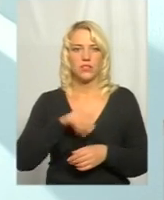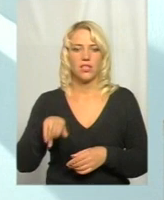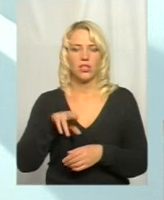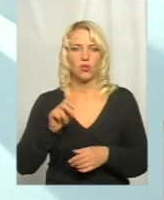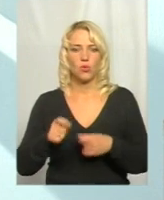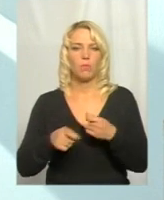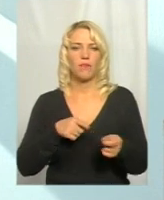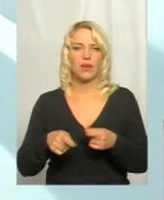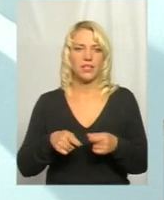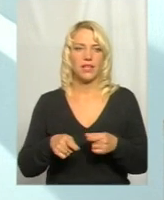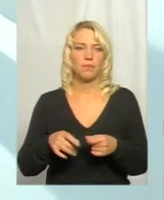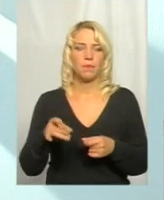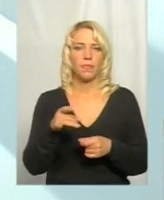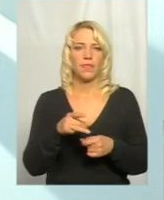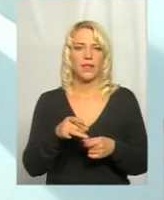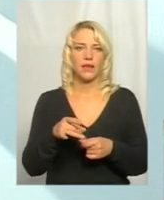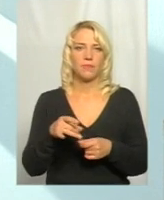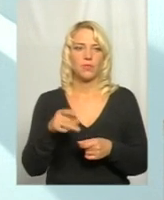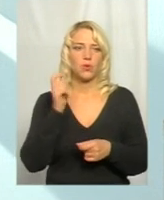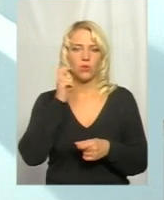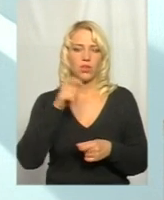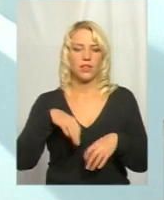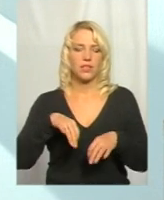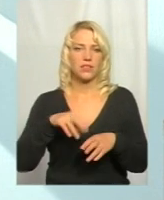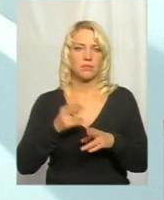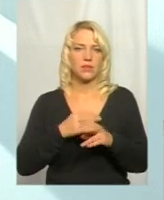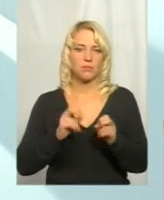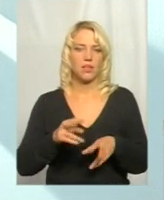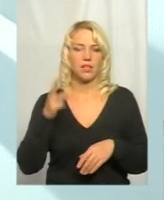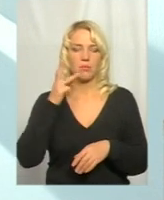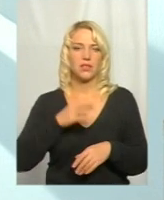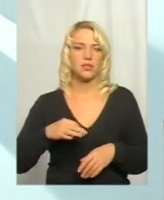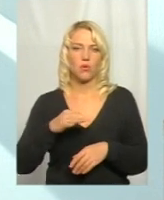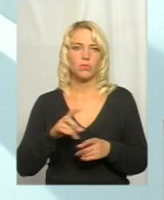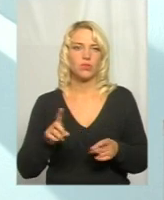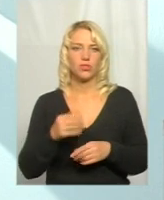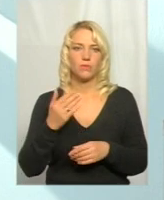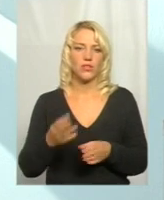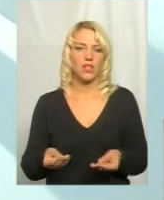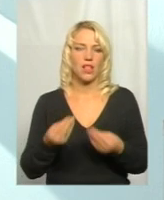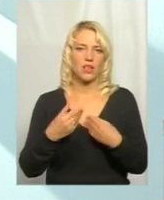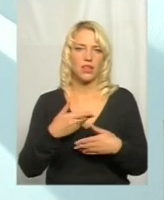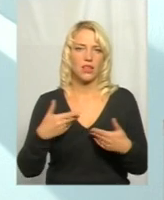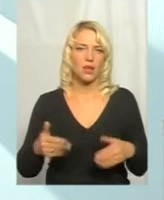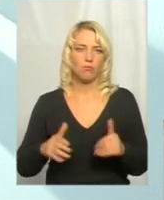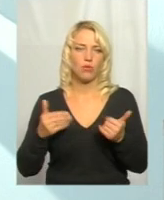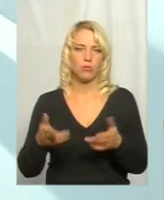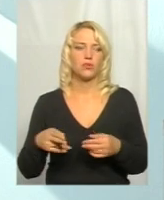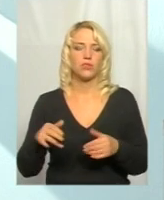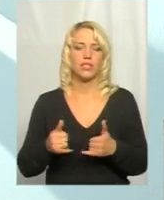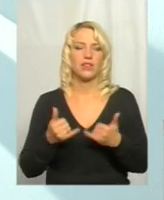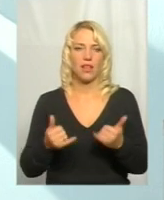Укртрансбезпеки в Хмельницькій області, щоб вони нам надали пропозиції для